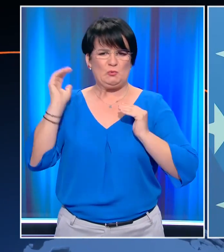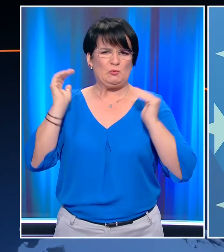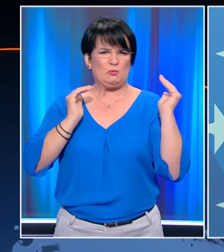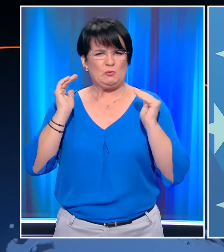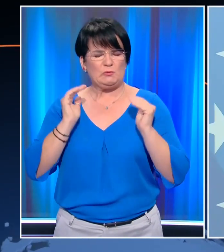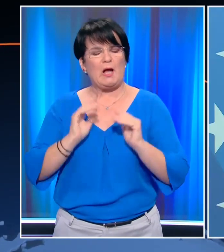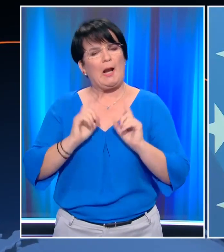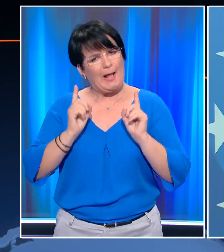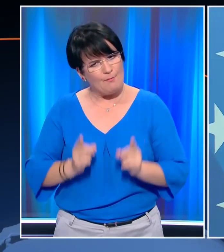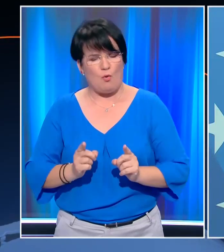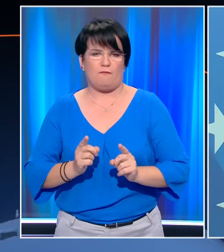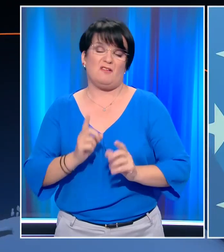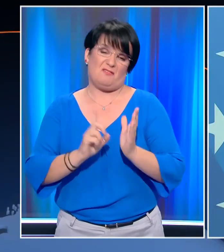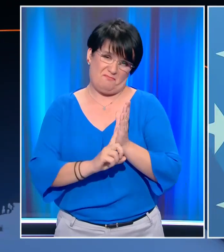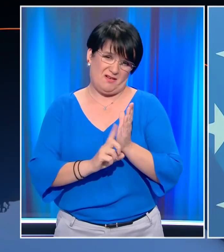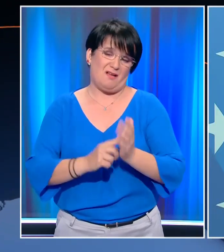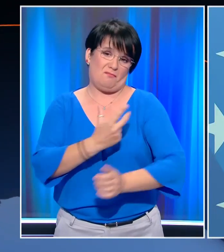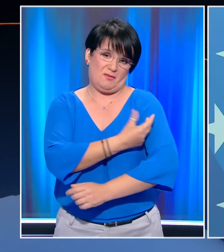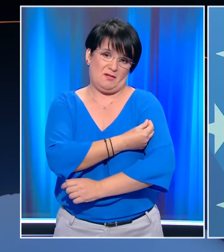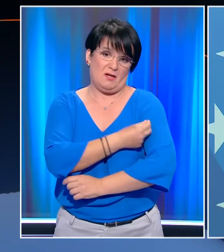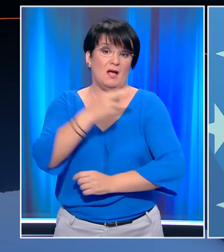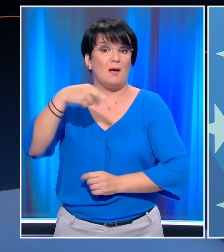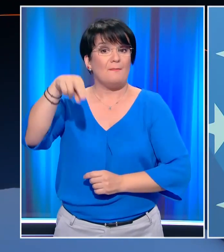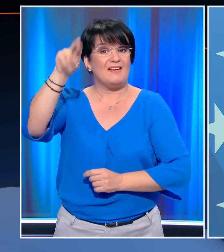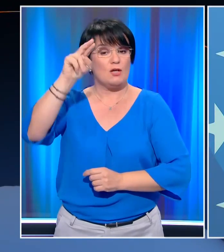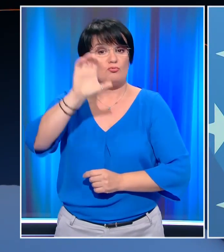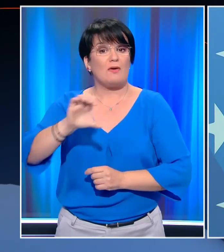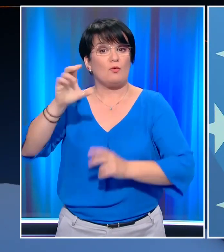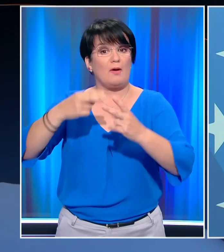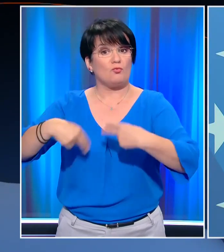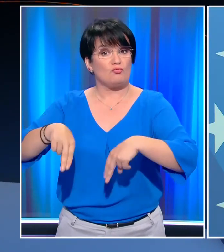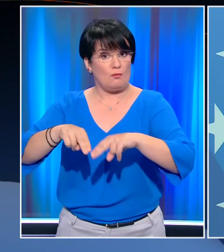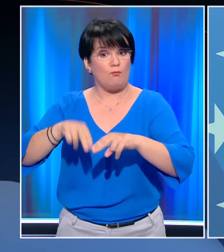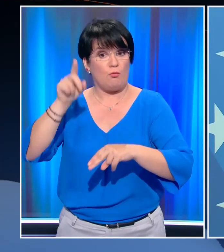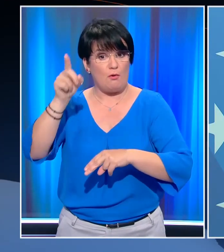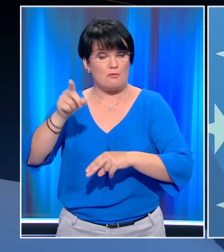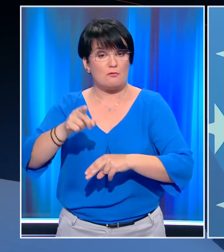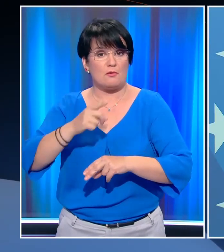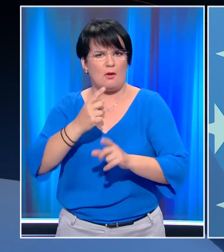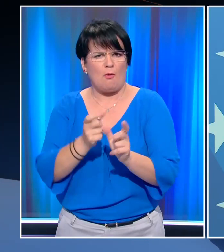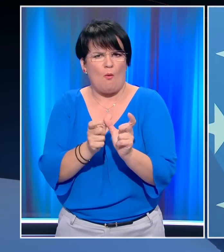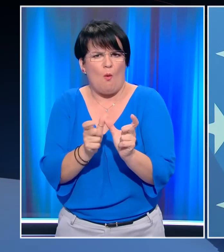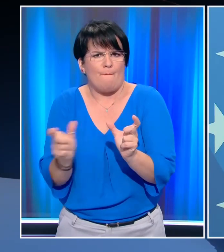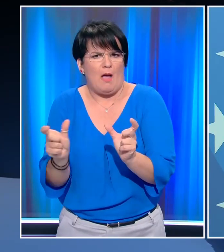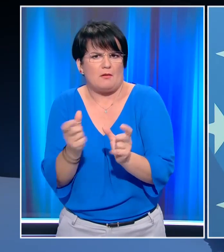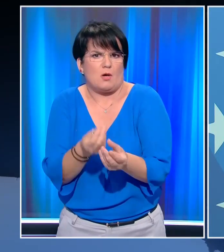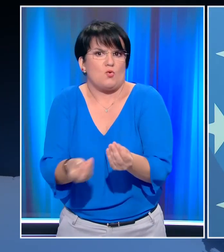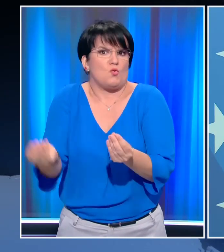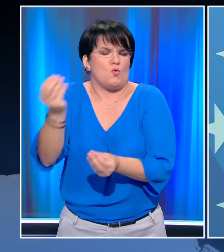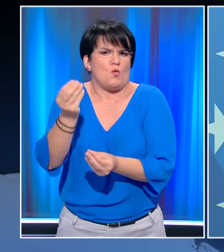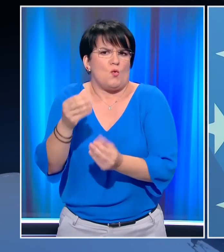την απόφαση. Δεν υπάρχει σε καμία περίπτωση πλειοψηφία στο Ευρωπαϊκό Συμβούλιο για επιβολή πρόσθετων περιορισμών εν